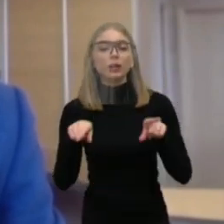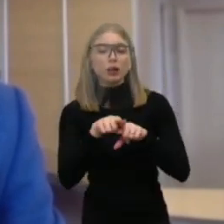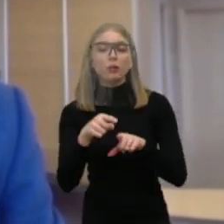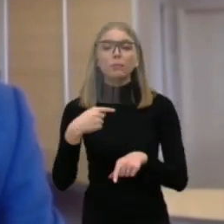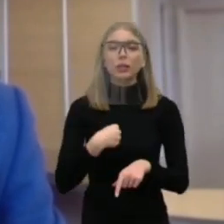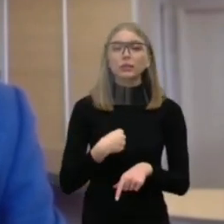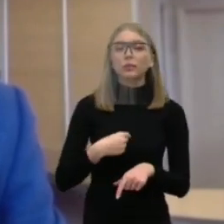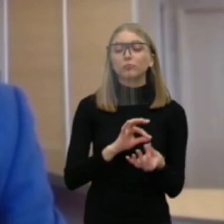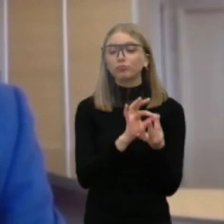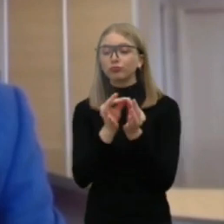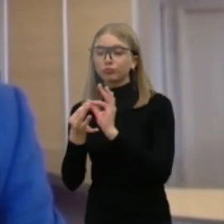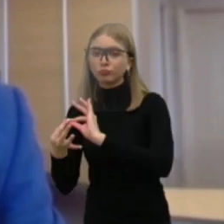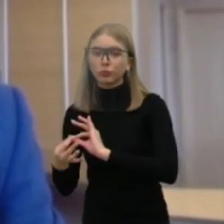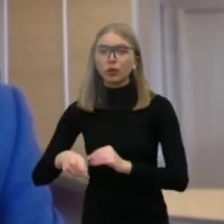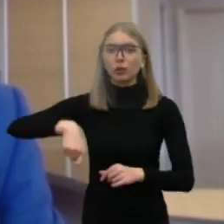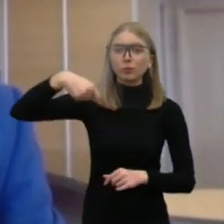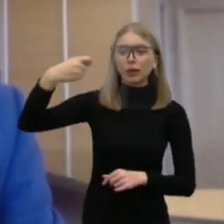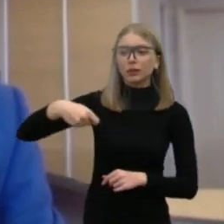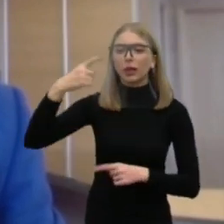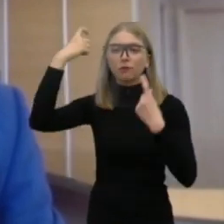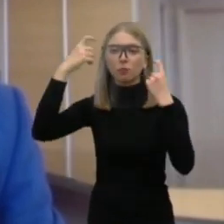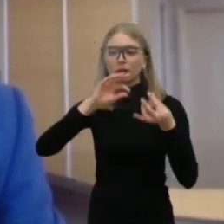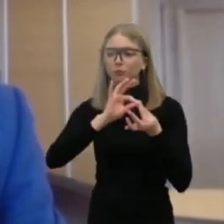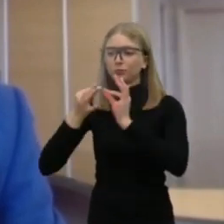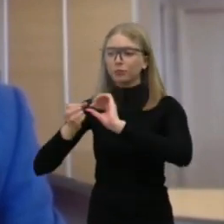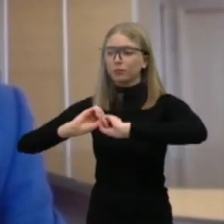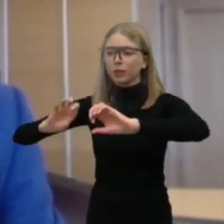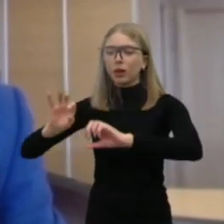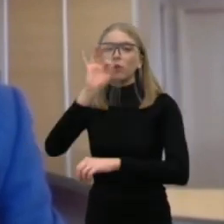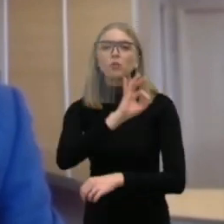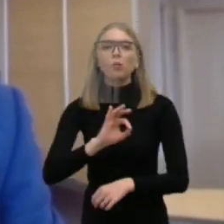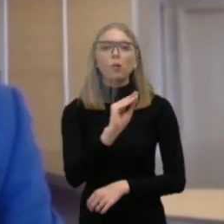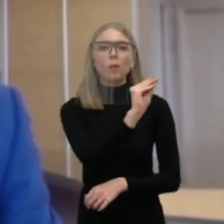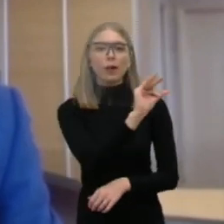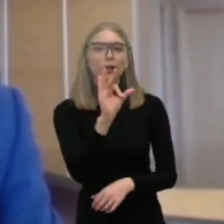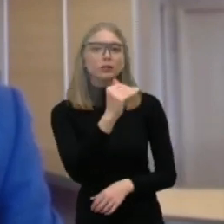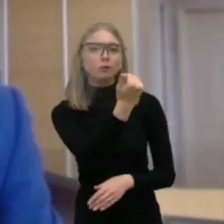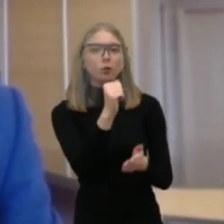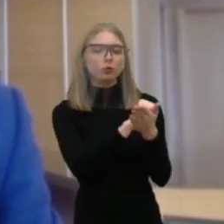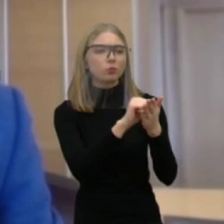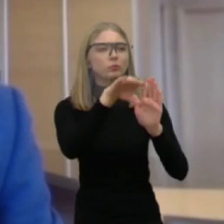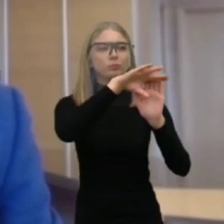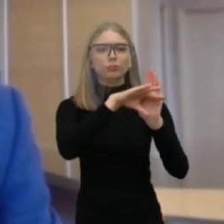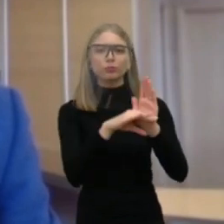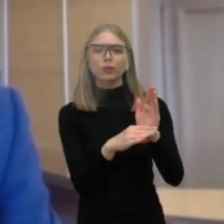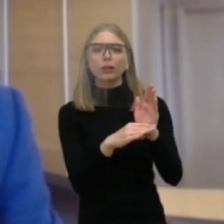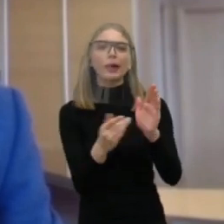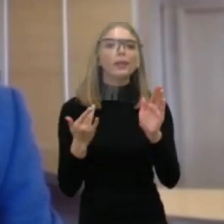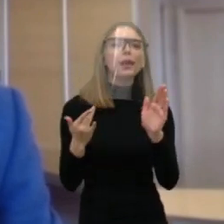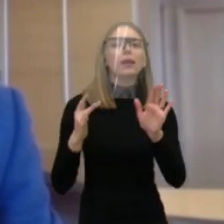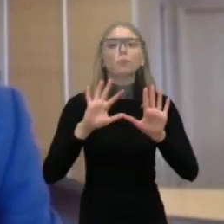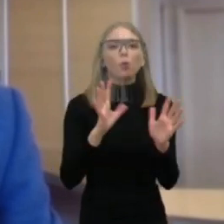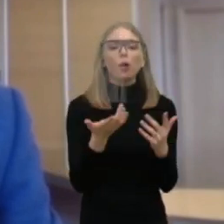ES direktyvų vėlavimą ir jų įdivendinimą ir konkrečius grafikus, kada mes kaip aplinkos ministerija